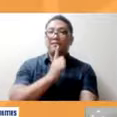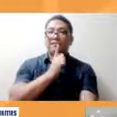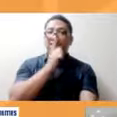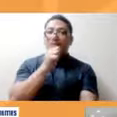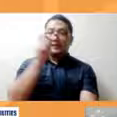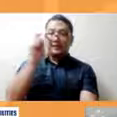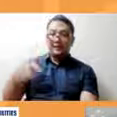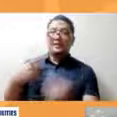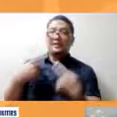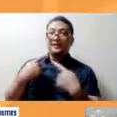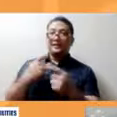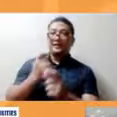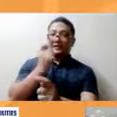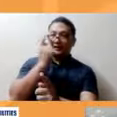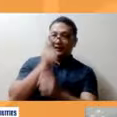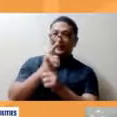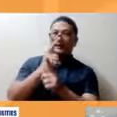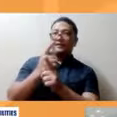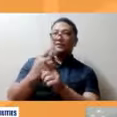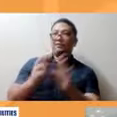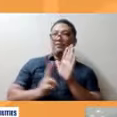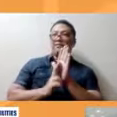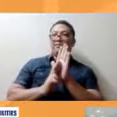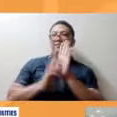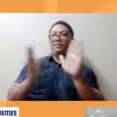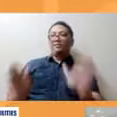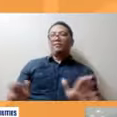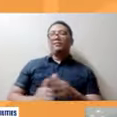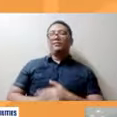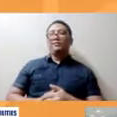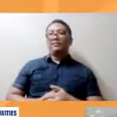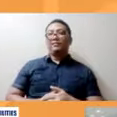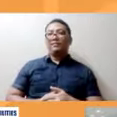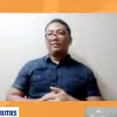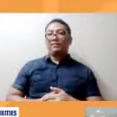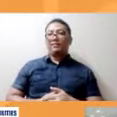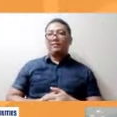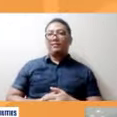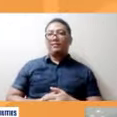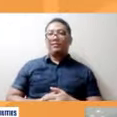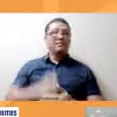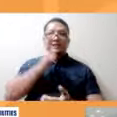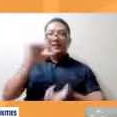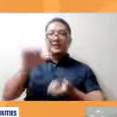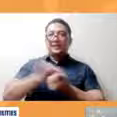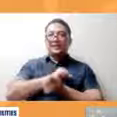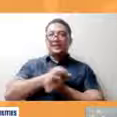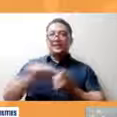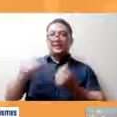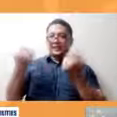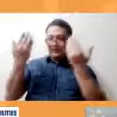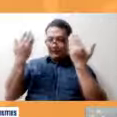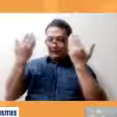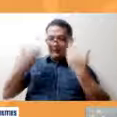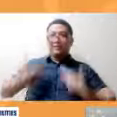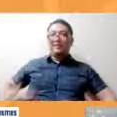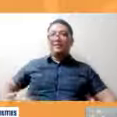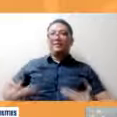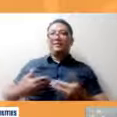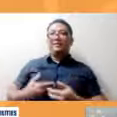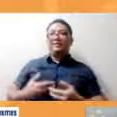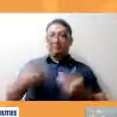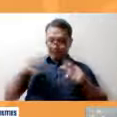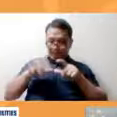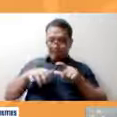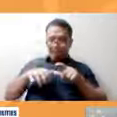representation and just so it doesn't damage our image. Kasi sirang-sira na kami sa media eh.